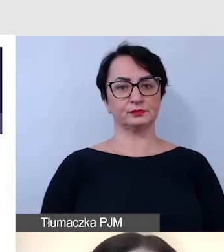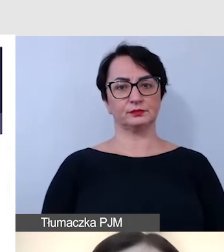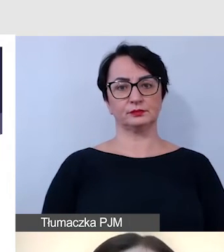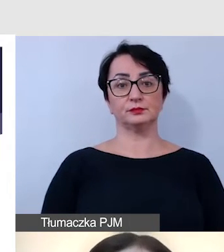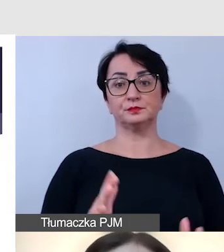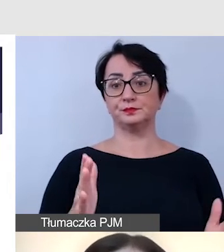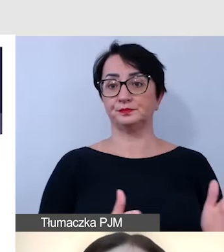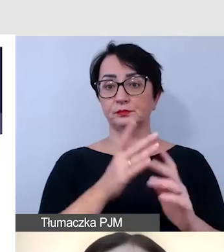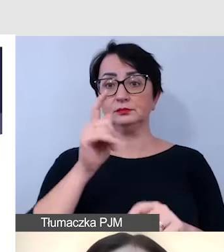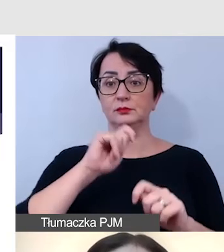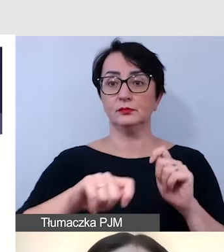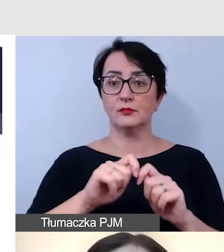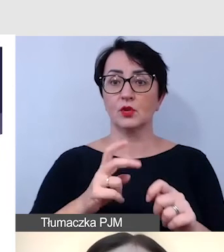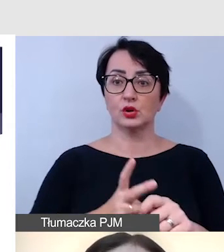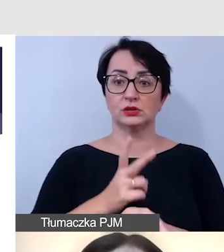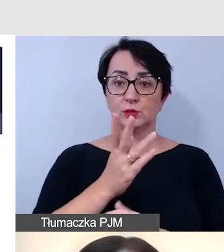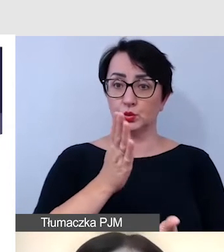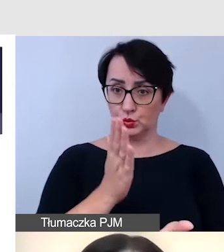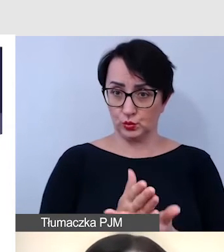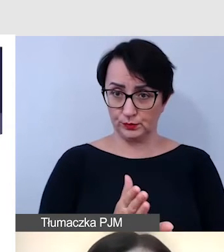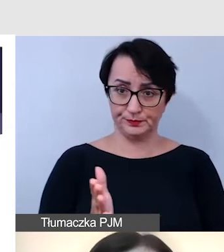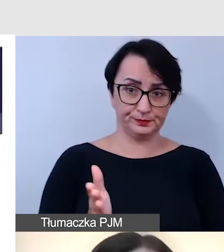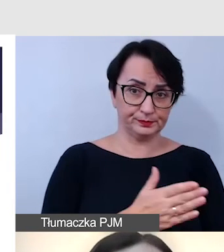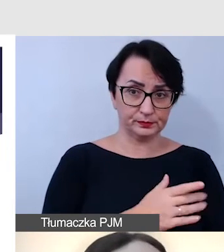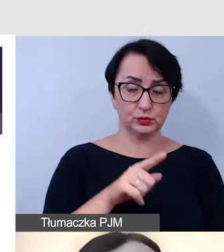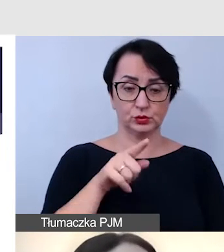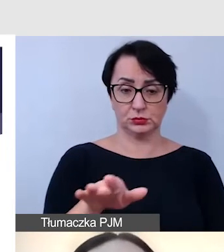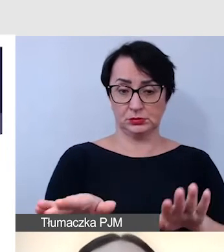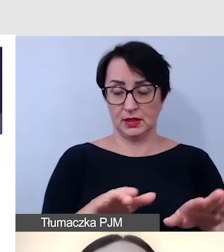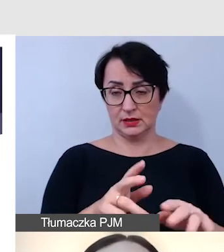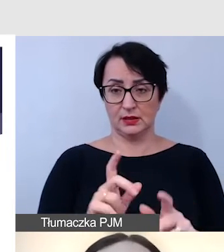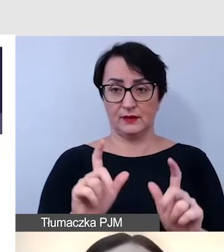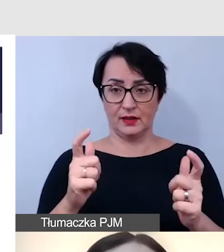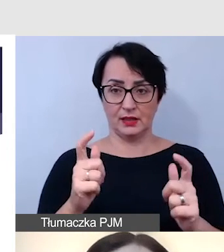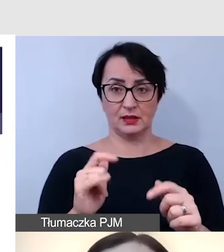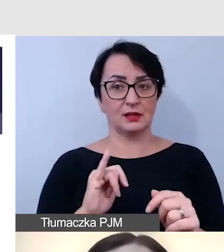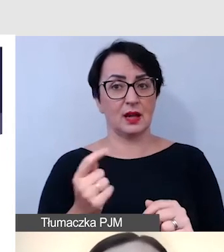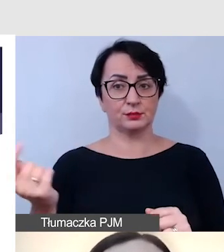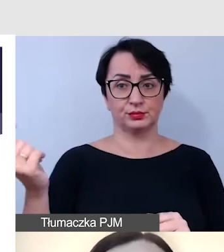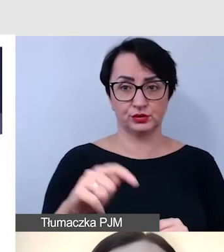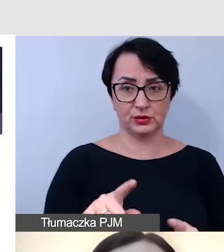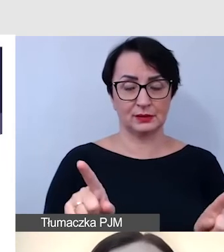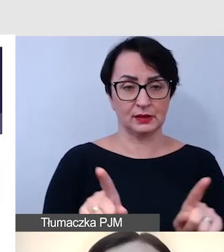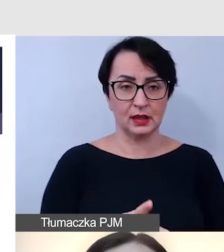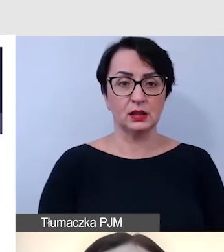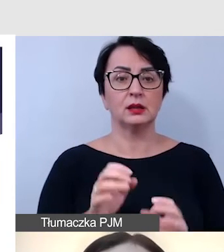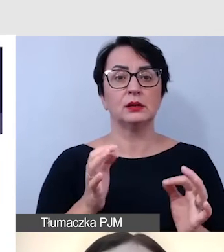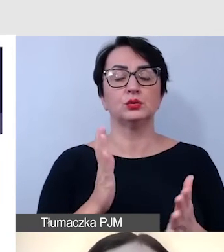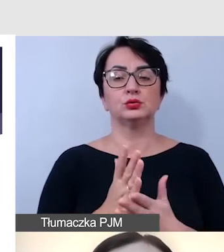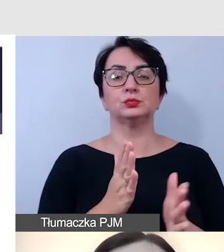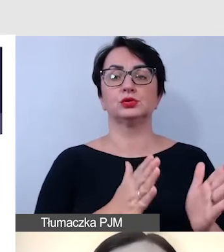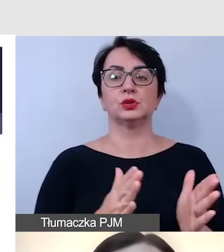sprawdzimy dostępność miejsca wydarzenia i tego, jak na miejsce wydarzenia dotrzeć, przygotowujemy